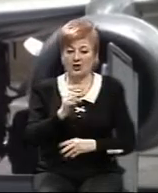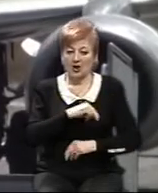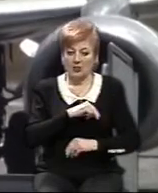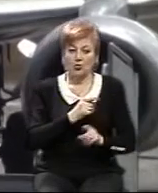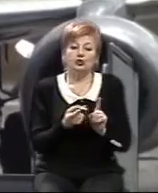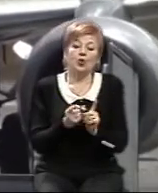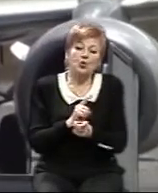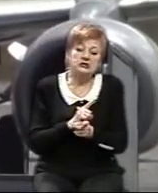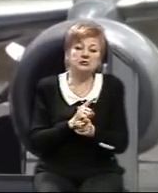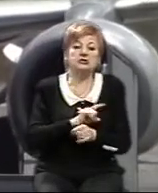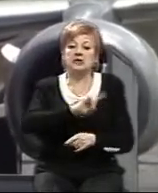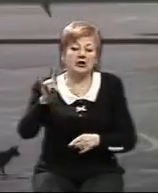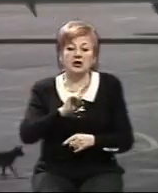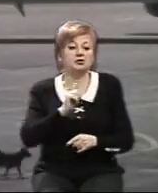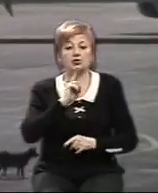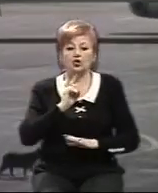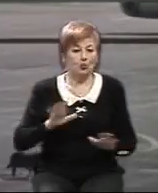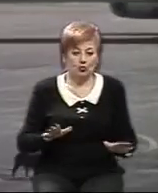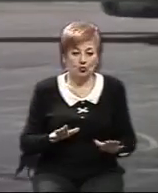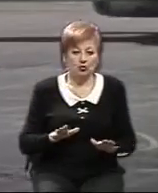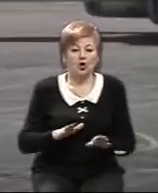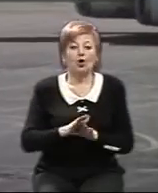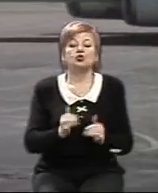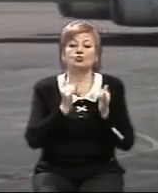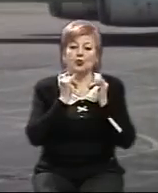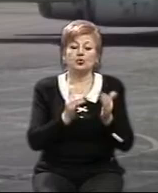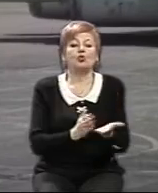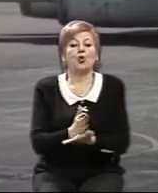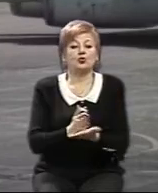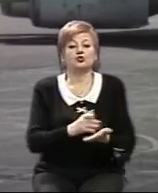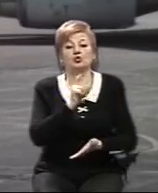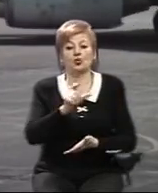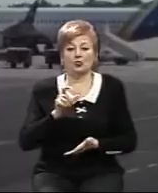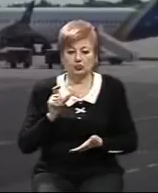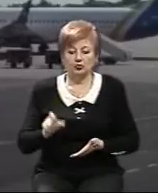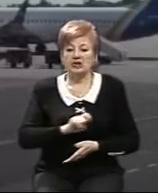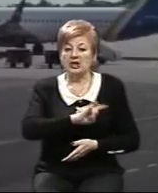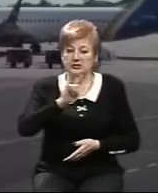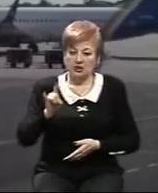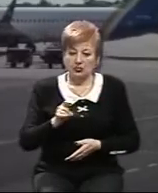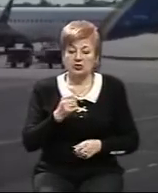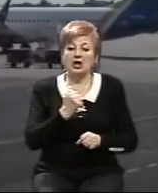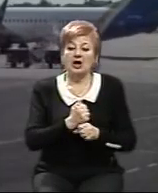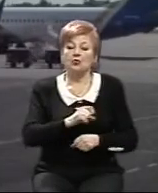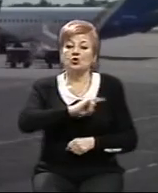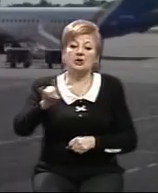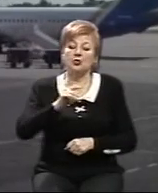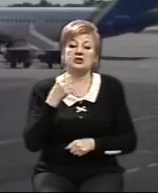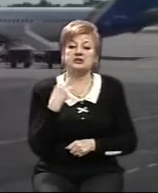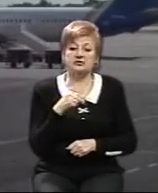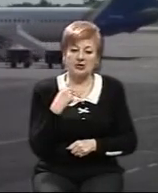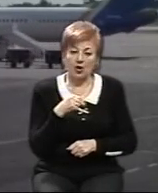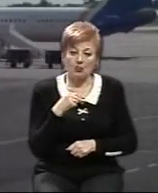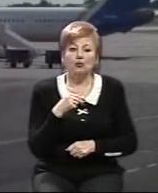чи змін у розкладі немає. В повному обсязі забезпечується обслуговування пасажирів і літаків. Робота міжнародного аеропорту Запоріжжя